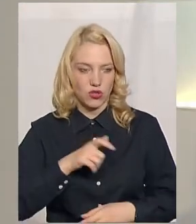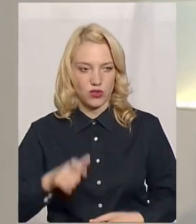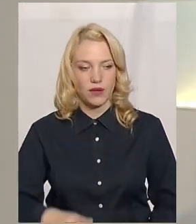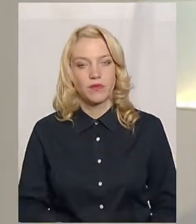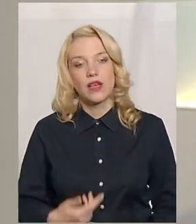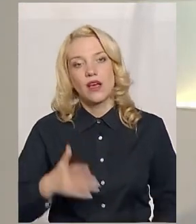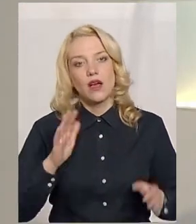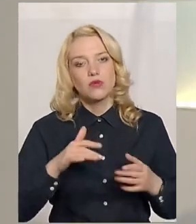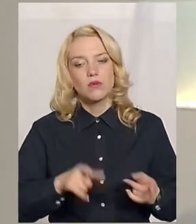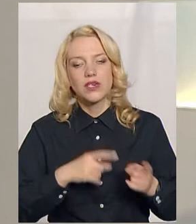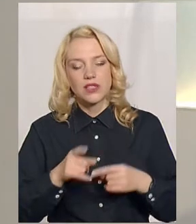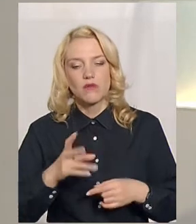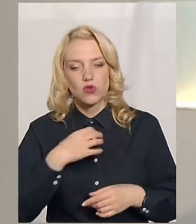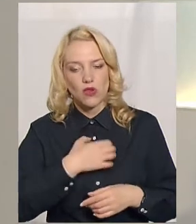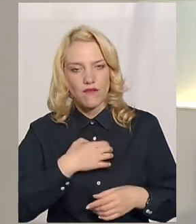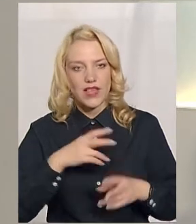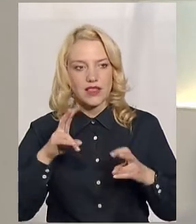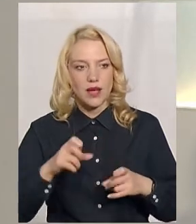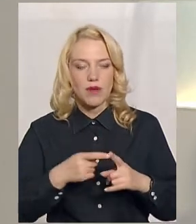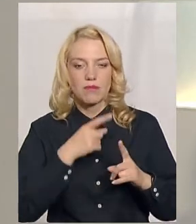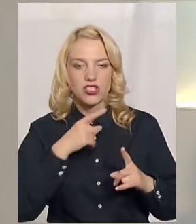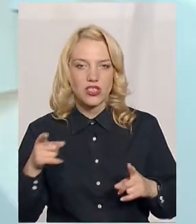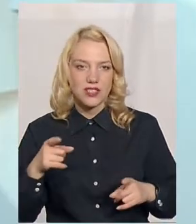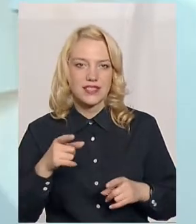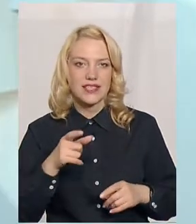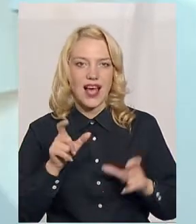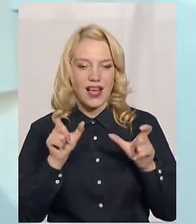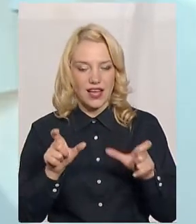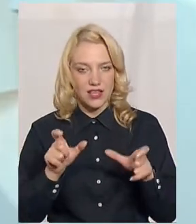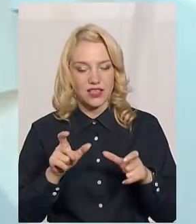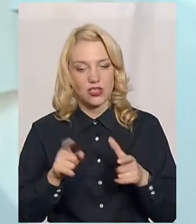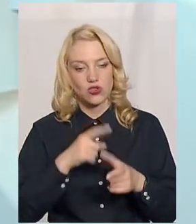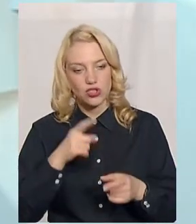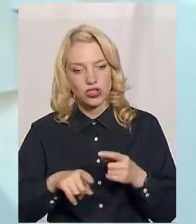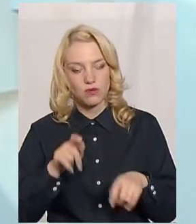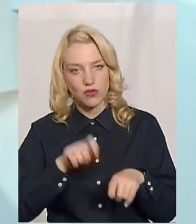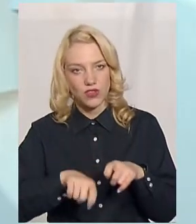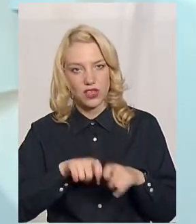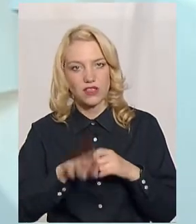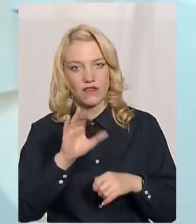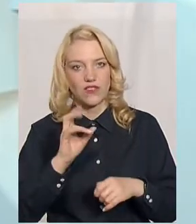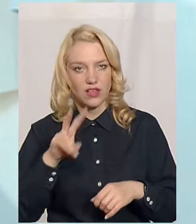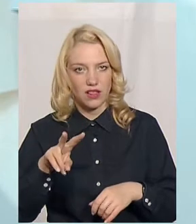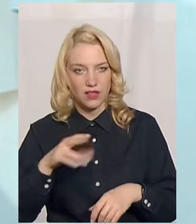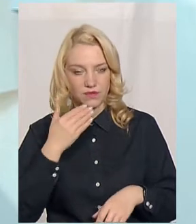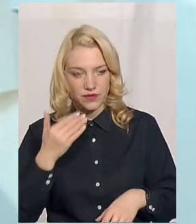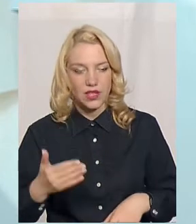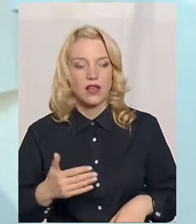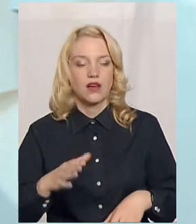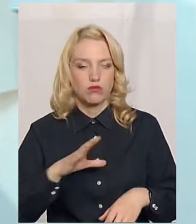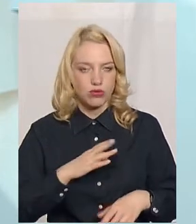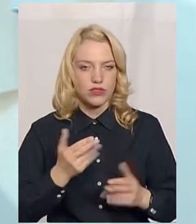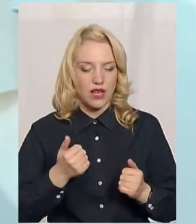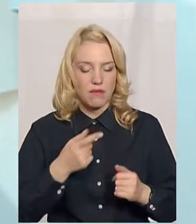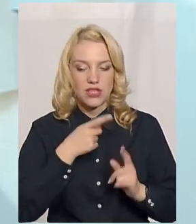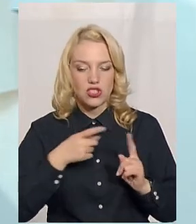основної теми розмови. Чи під час карантину тестують на ВІЛ? Під час карантину було незначне зменшення тестувань на ВІЛ.